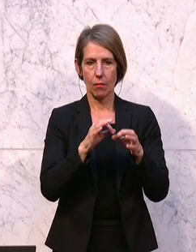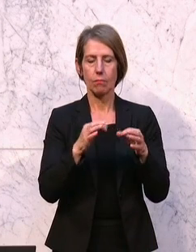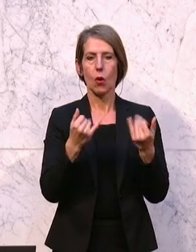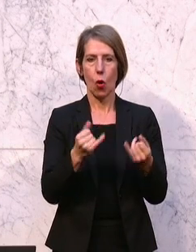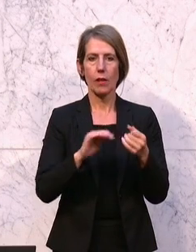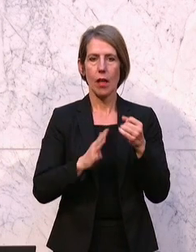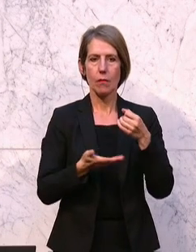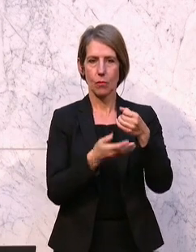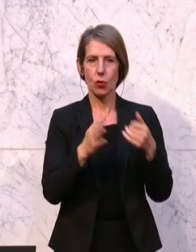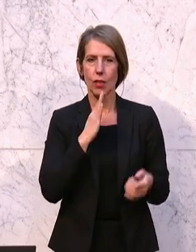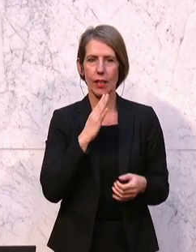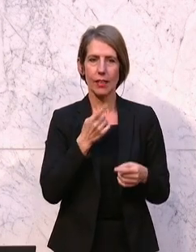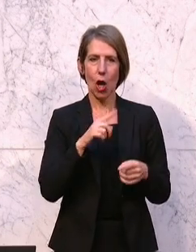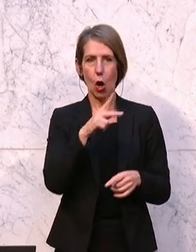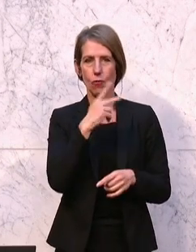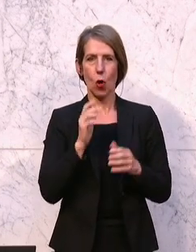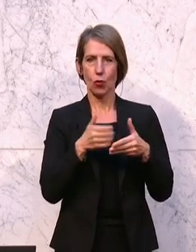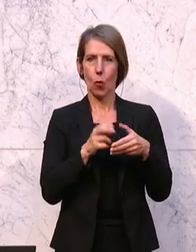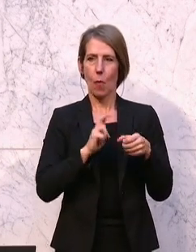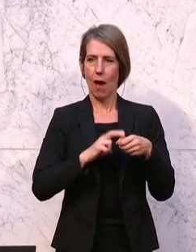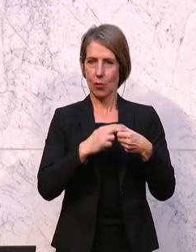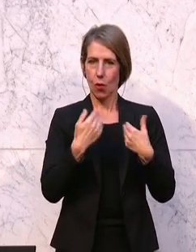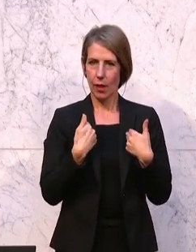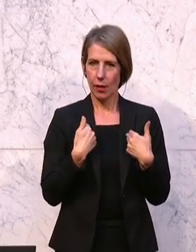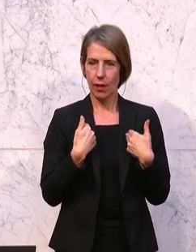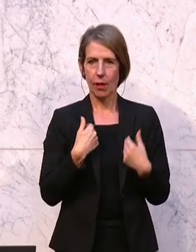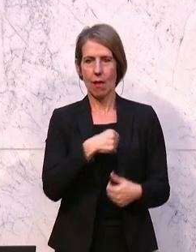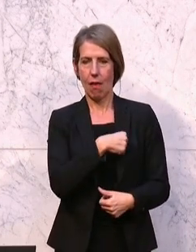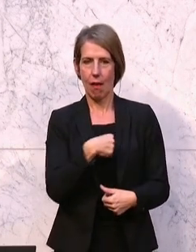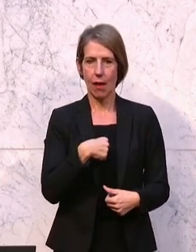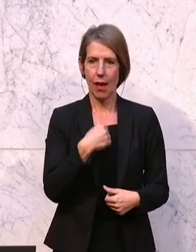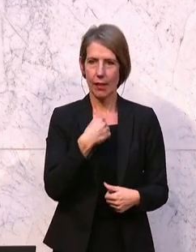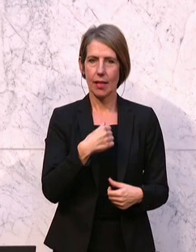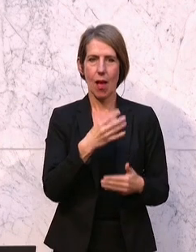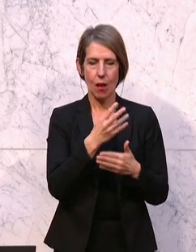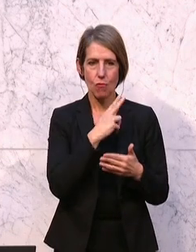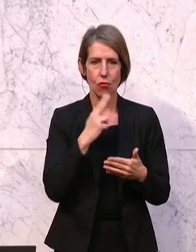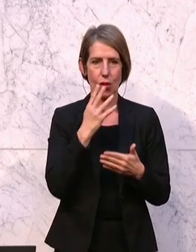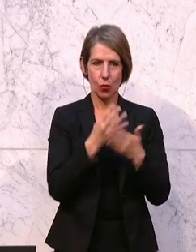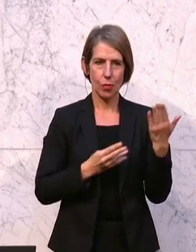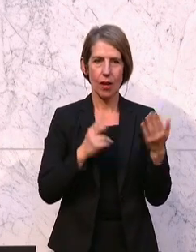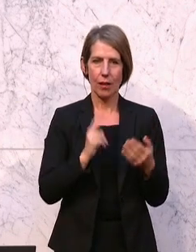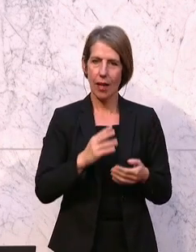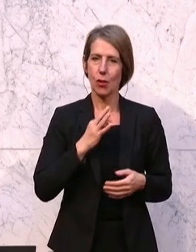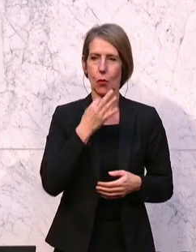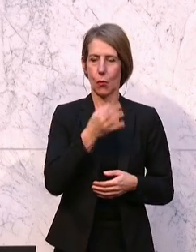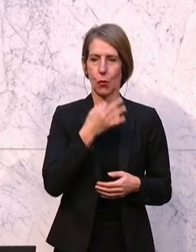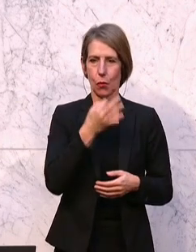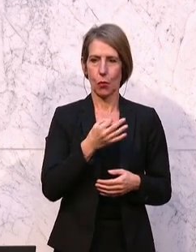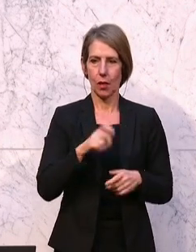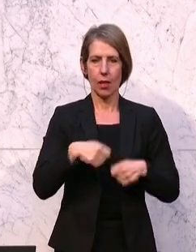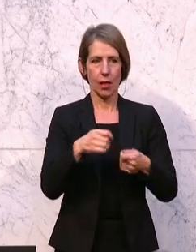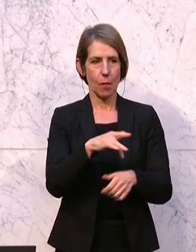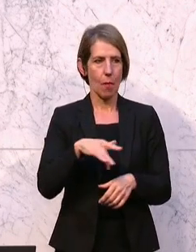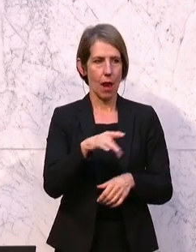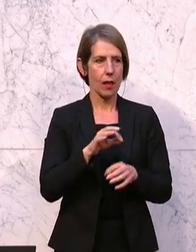möglich ist, auch als Volksgruppen angehöriger hier in der eigenen Muttersprache zu sprechen. Denn sie gibt Platz, Platz für die Volksgruppen